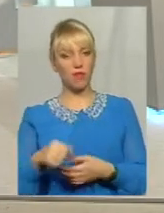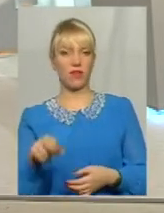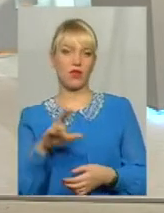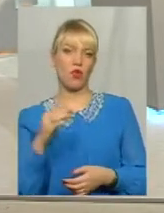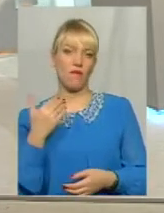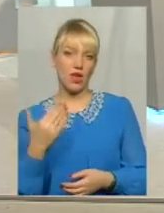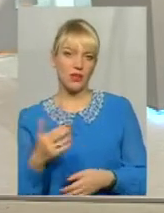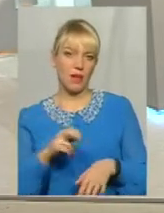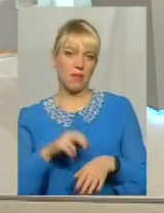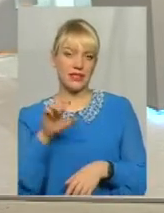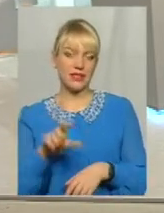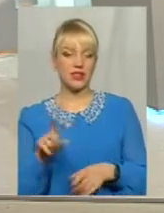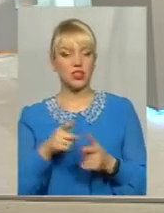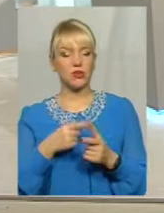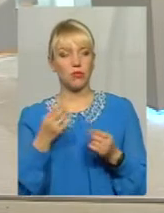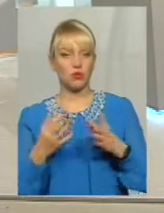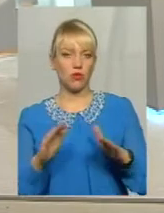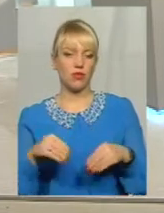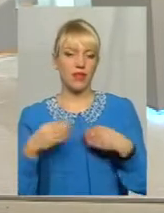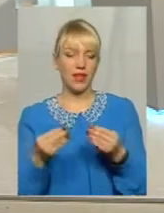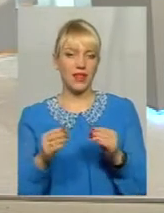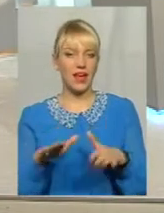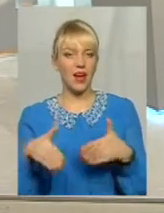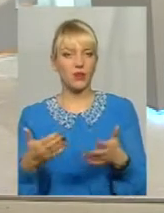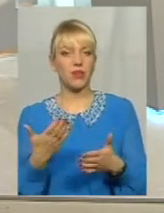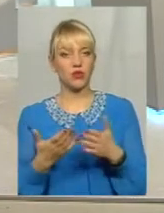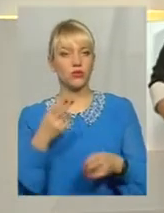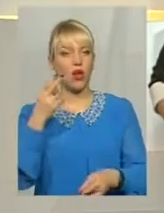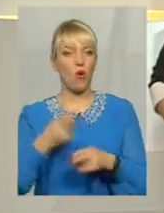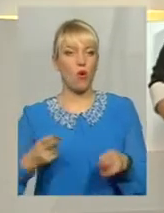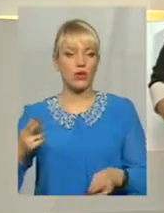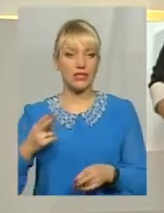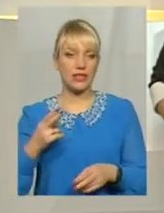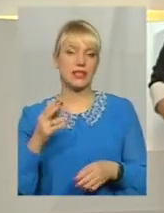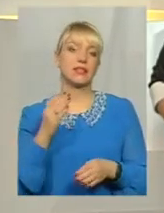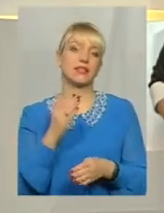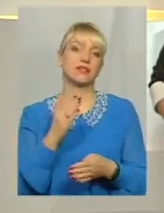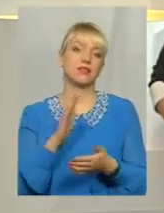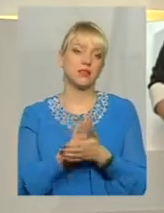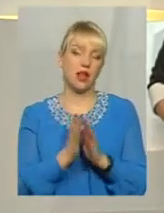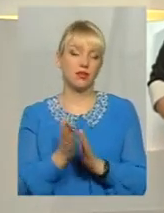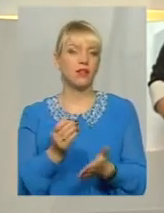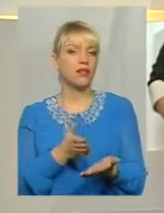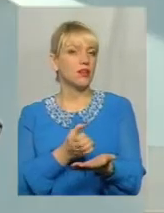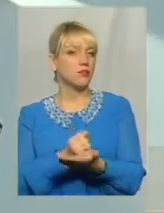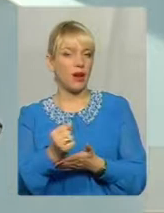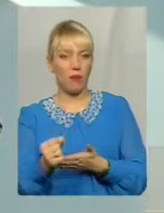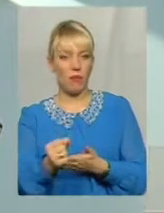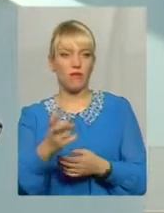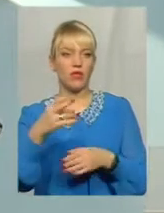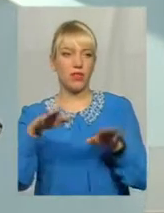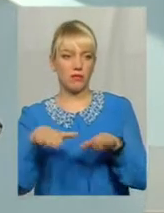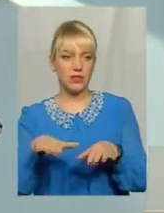-таки просто дати рекомендацію? У випадку, якщо це гострий стан, міська лікарня спрямовує напряму пацієнтів у місце